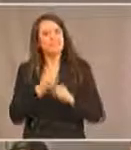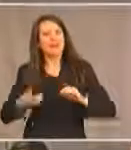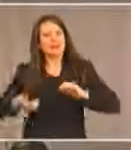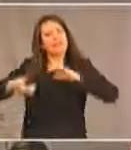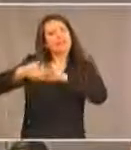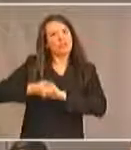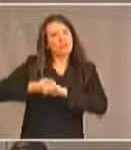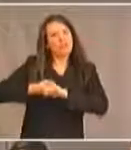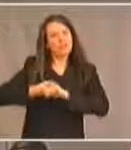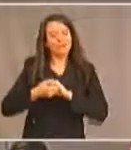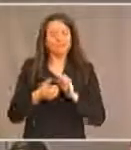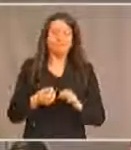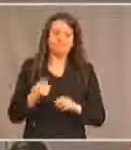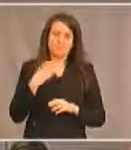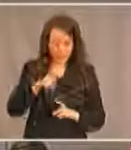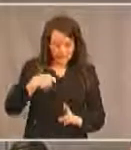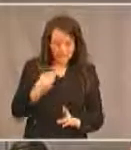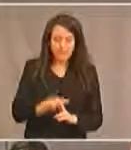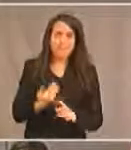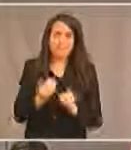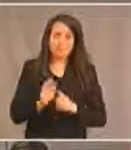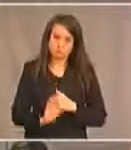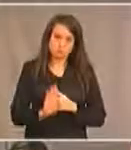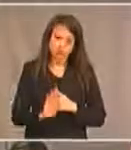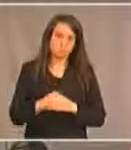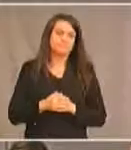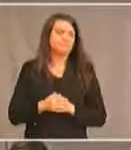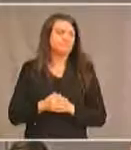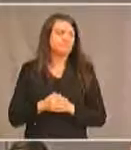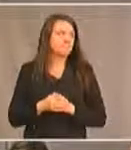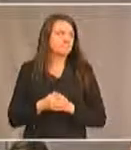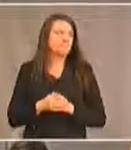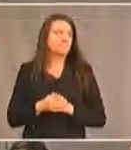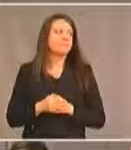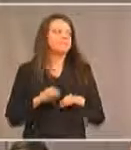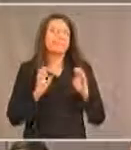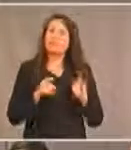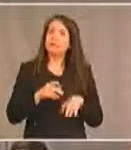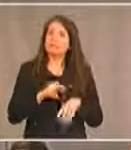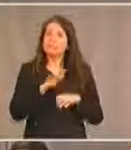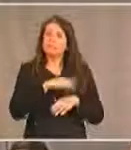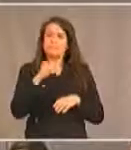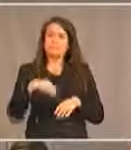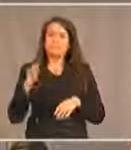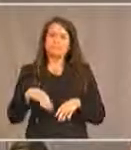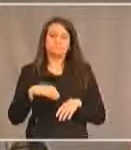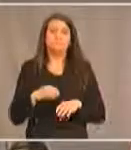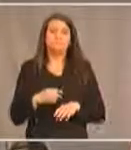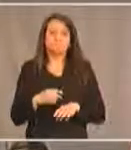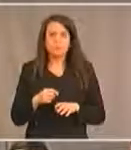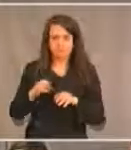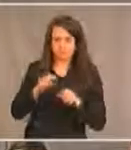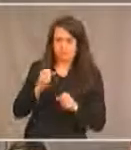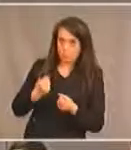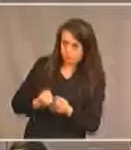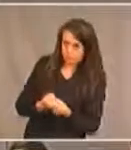pour répondre aux besoins de ces enfants sur les réserves excellent merci et bon nous